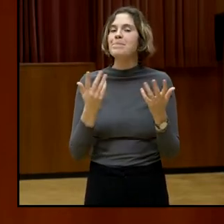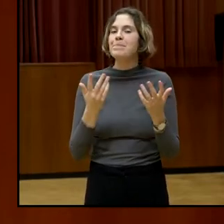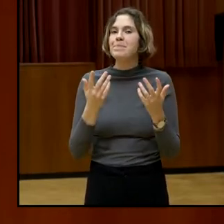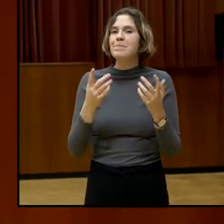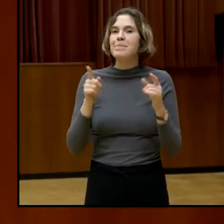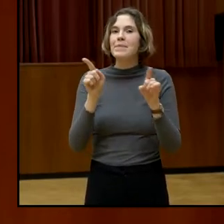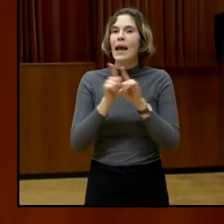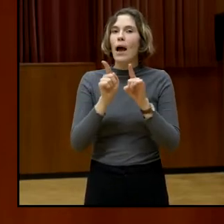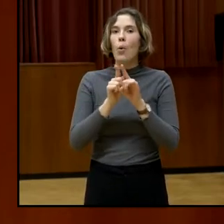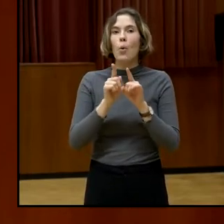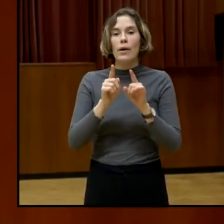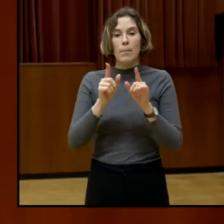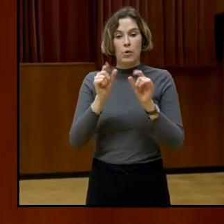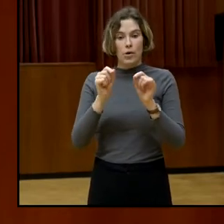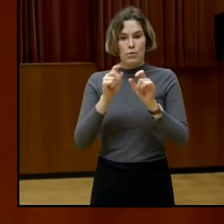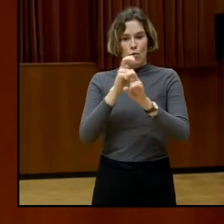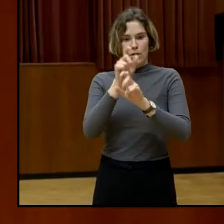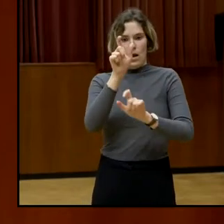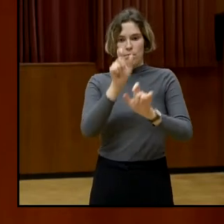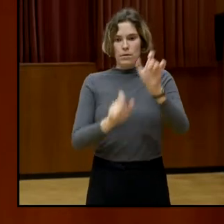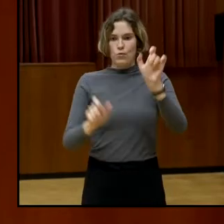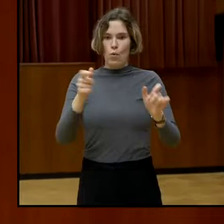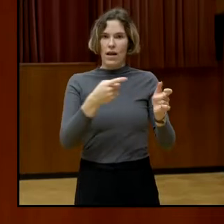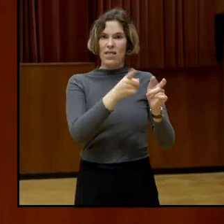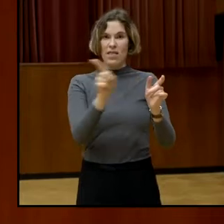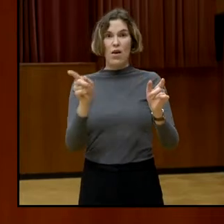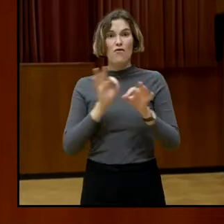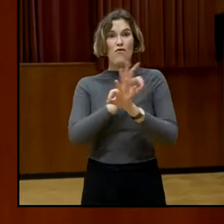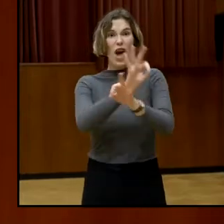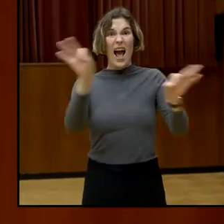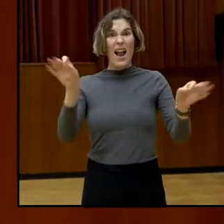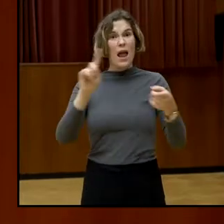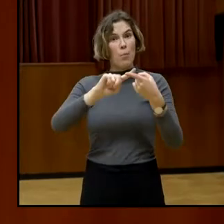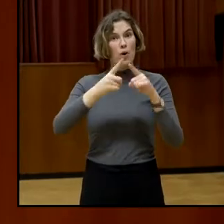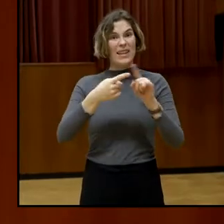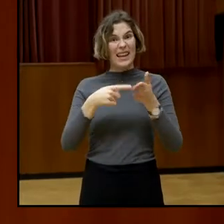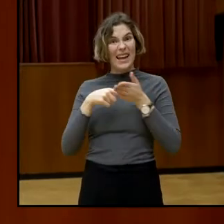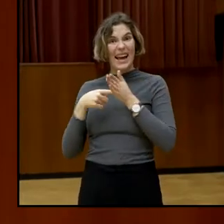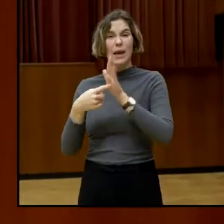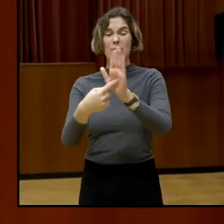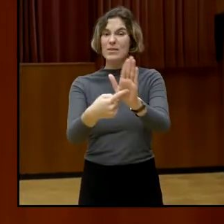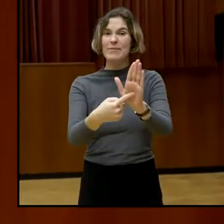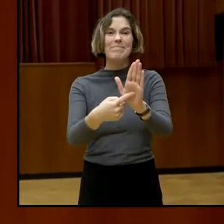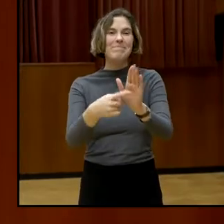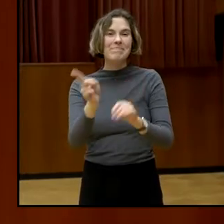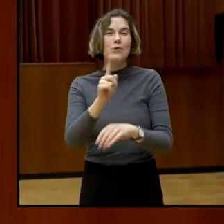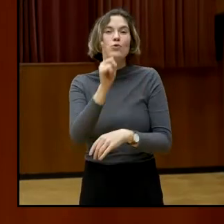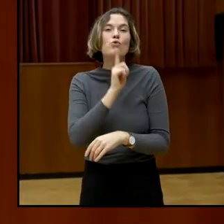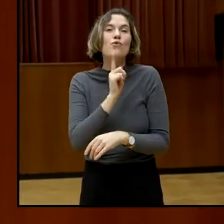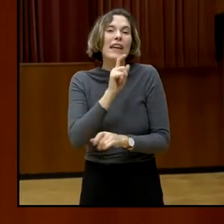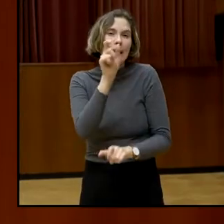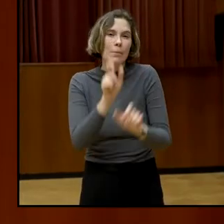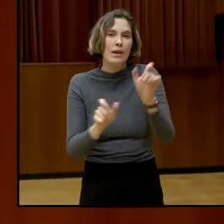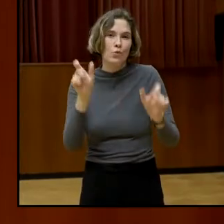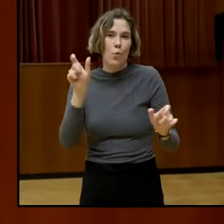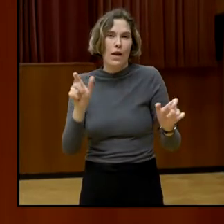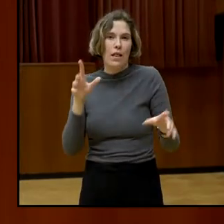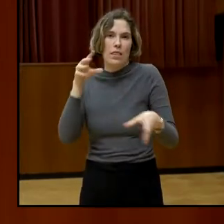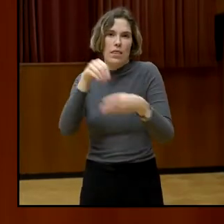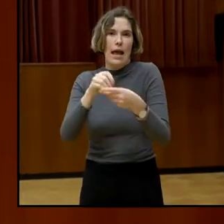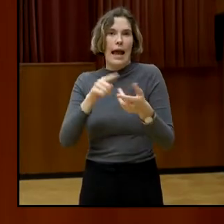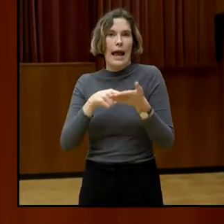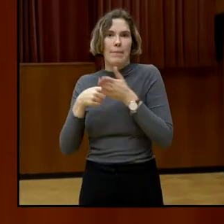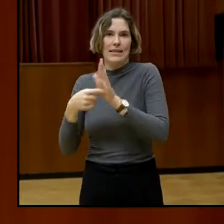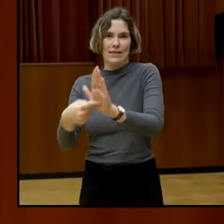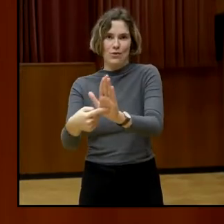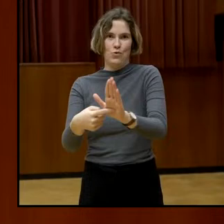Politik gemacht werden. Zu wenig Menschen legitimieren die politischen Repräsentanten. Das bedeutet, dass die